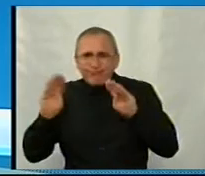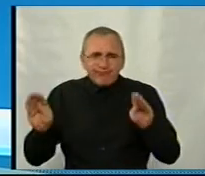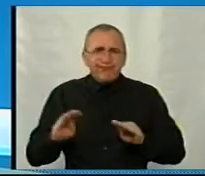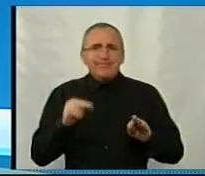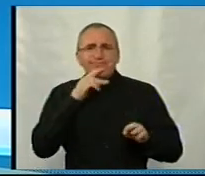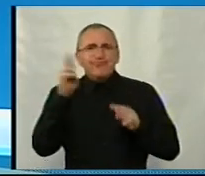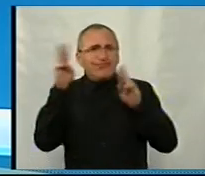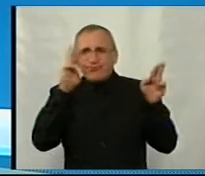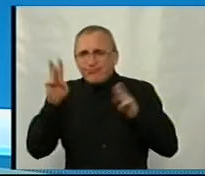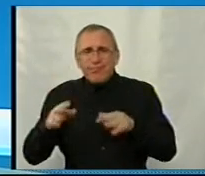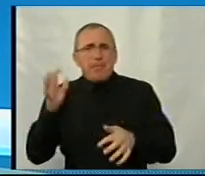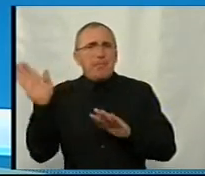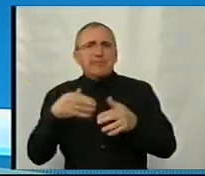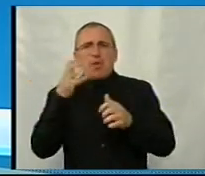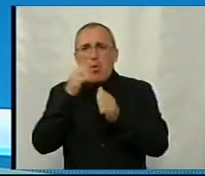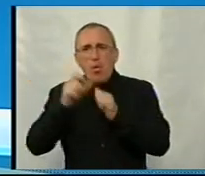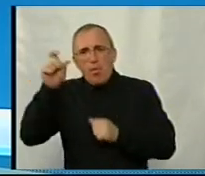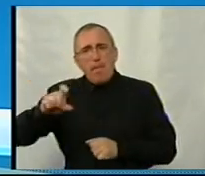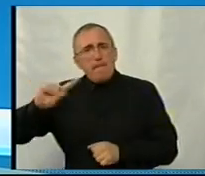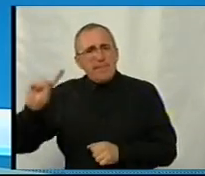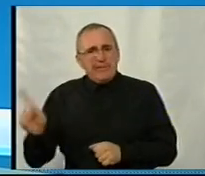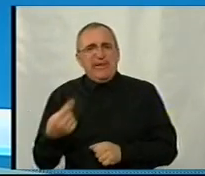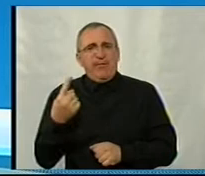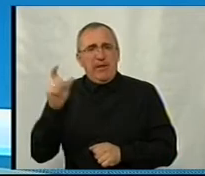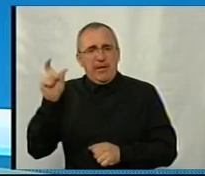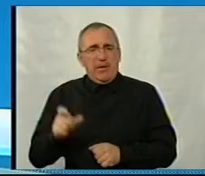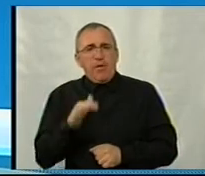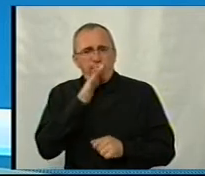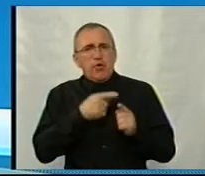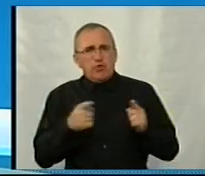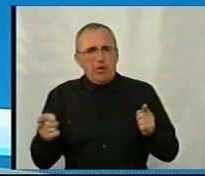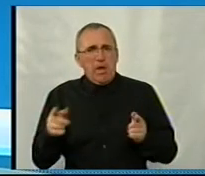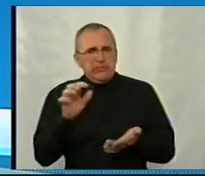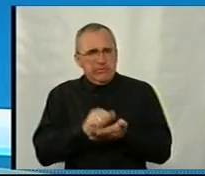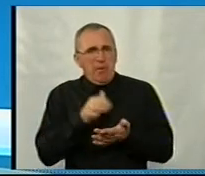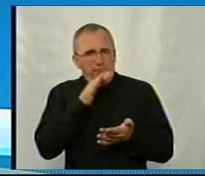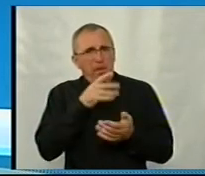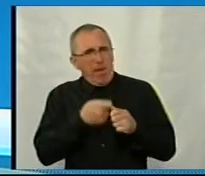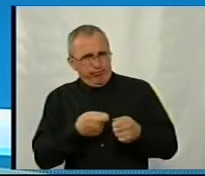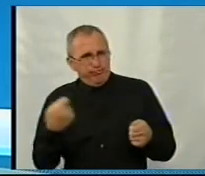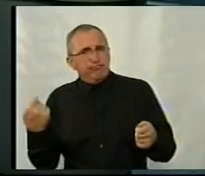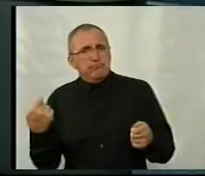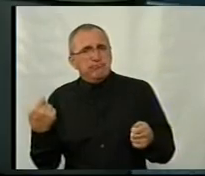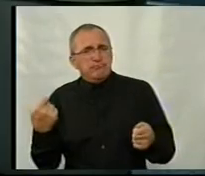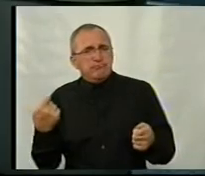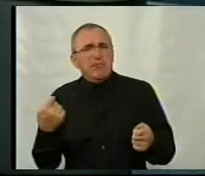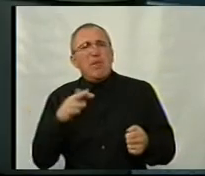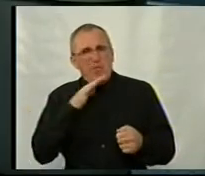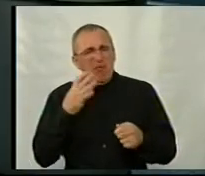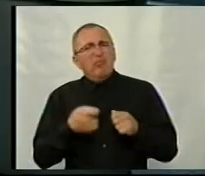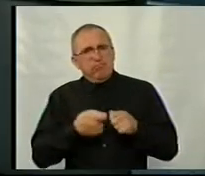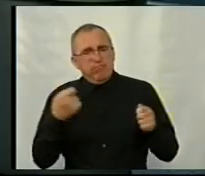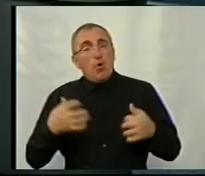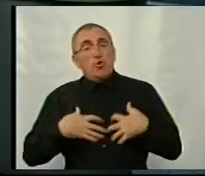дезінфікують після кожного призовника. В часі це займає набагато більше? Ну, набагато більше, але це